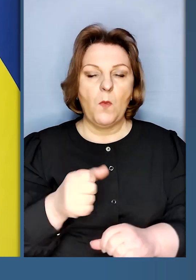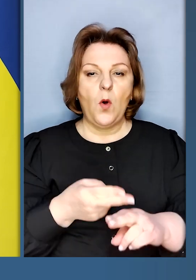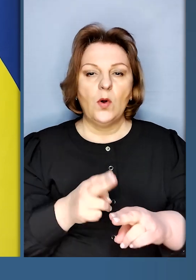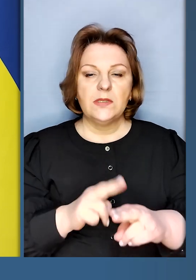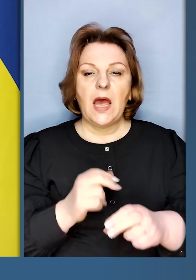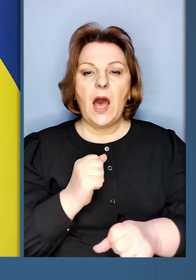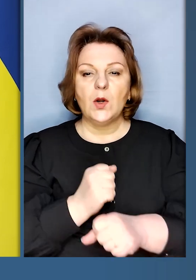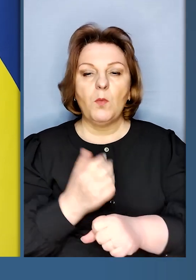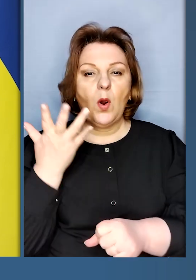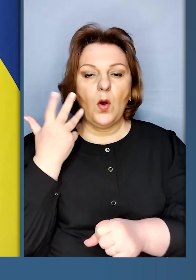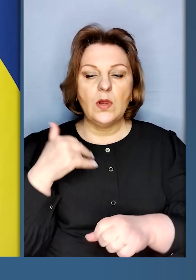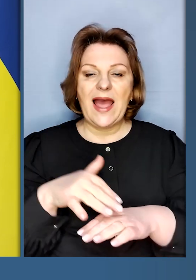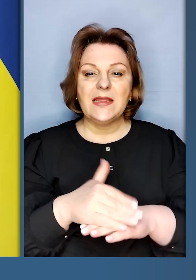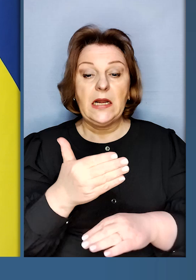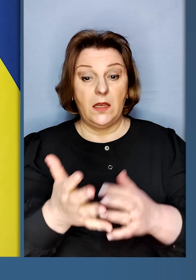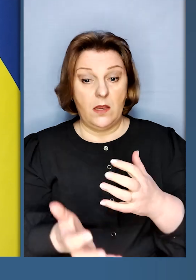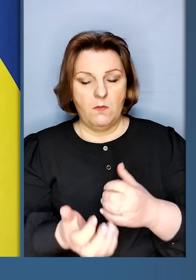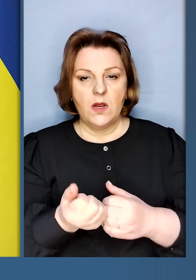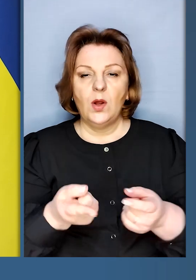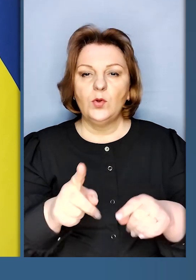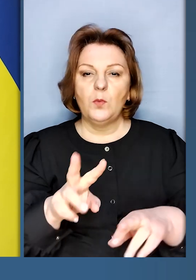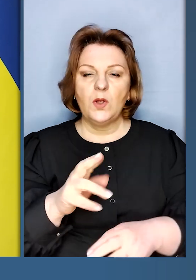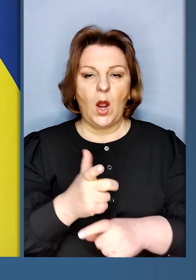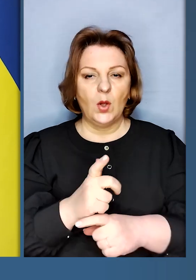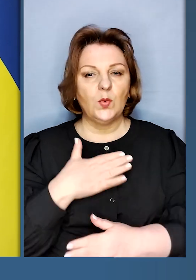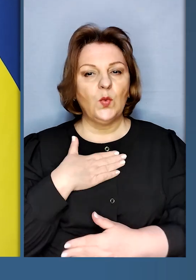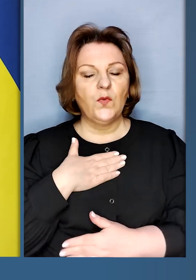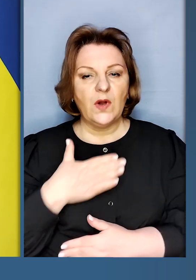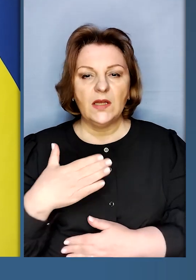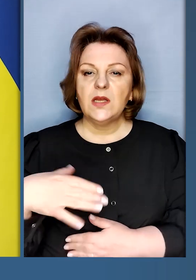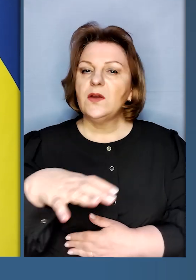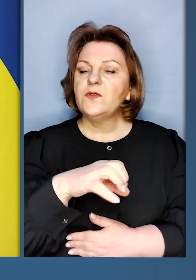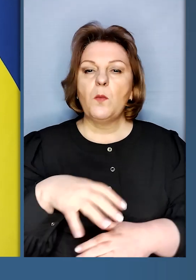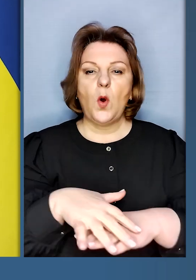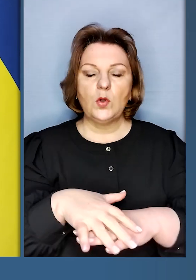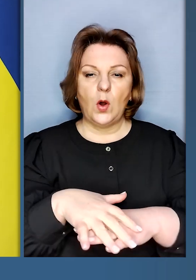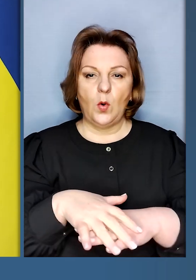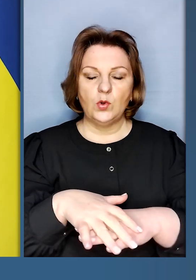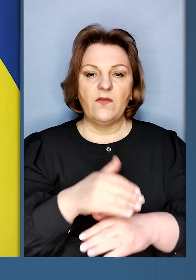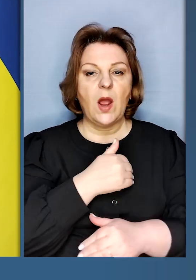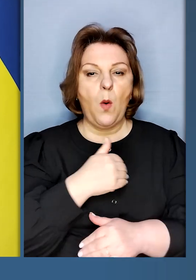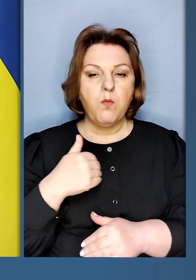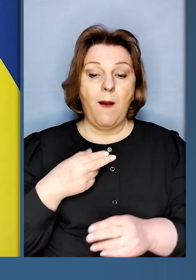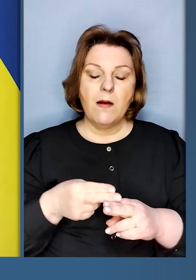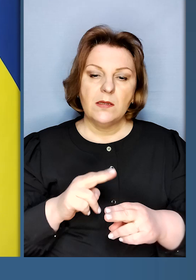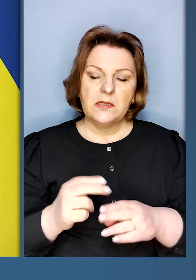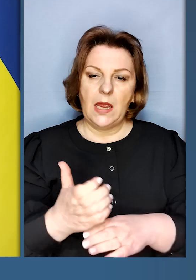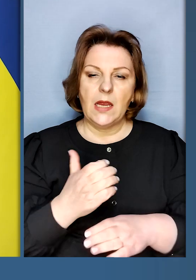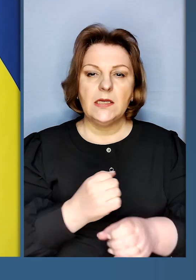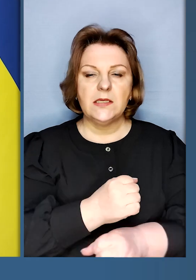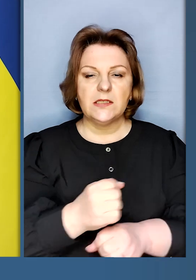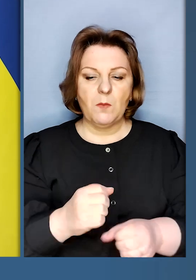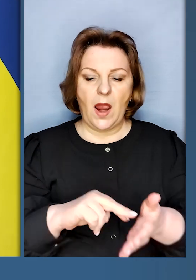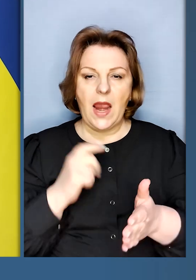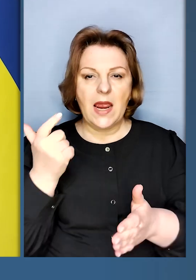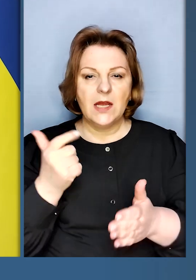робити, коли народ їх підтримує. І тому я дуже вдячен всьому народовій Польщі. І це і зброя, і це і